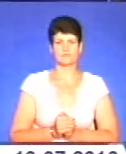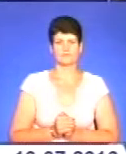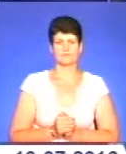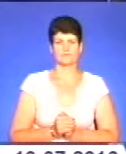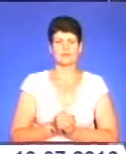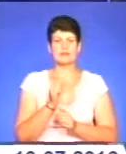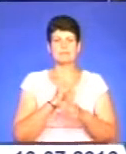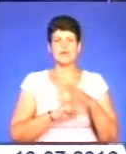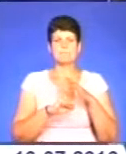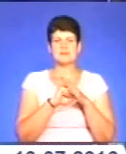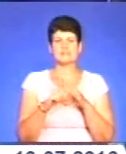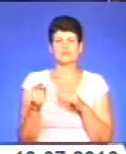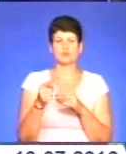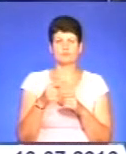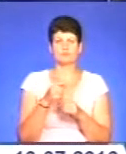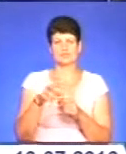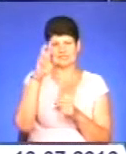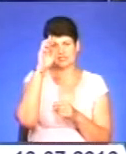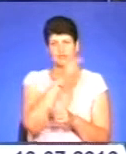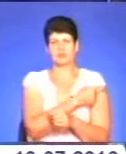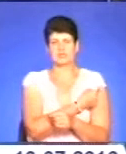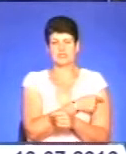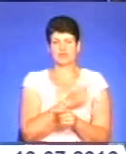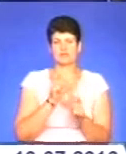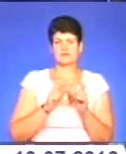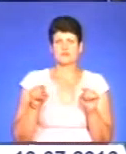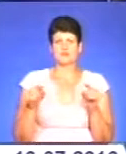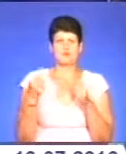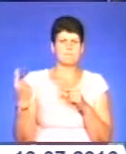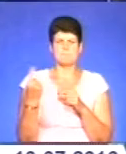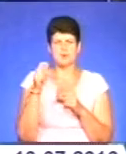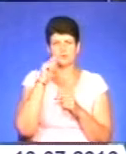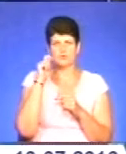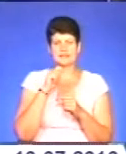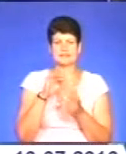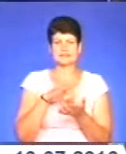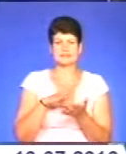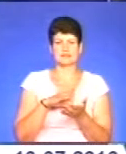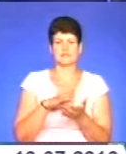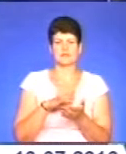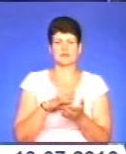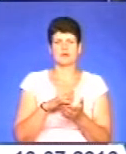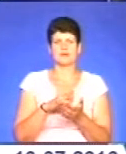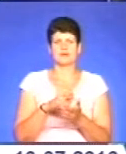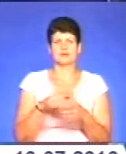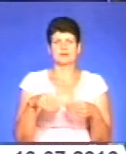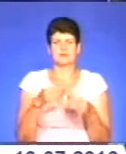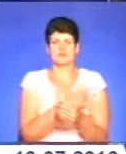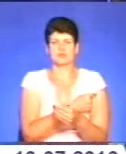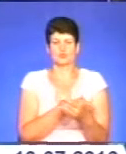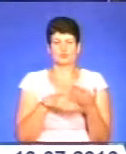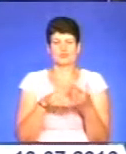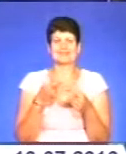На базі Тернопільського державного медичного університету створюють перший в Україні центр симуляції медичної допомоги. Такі